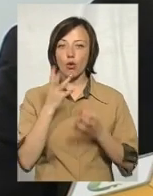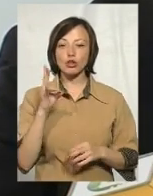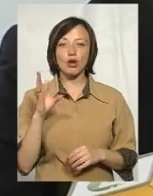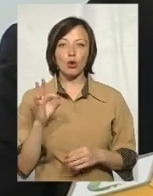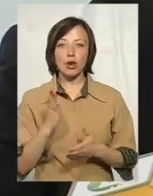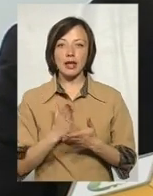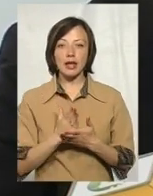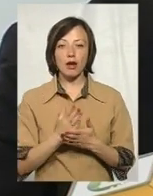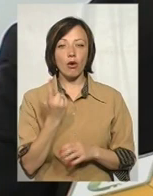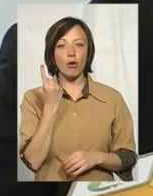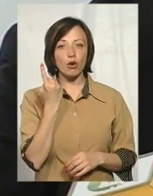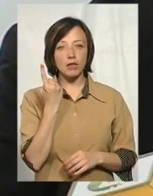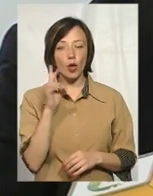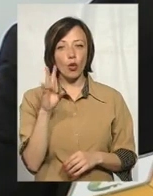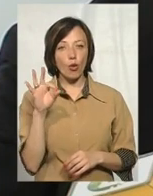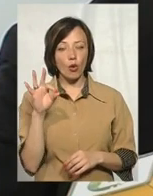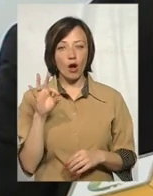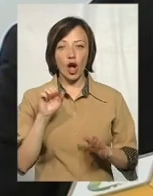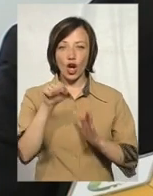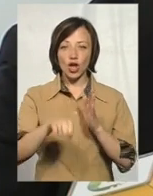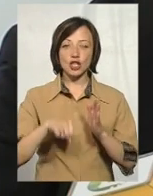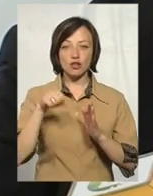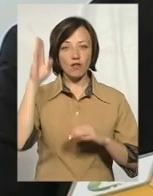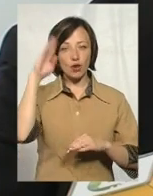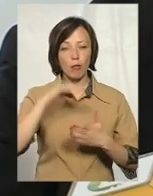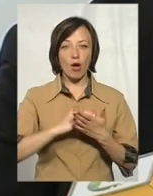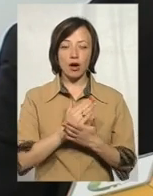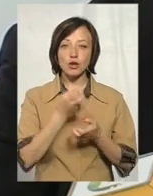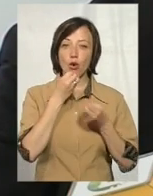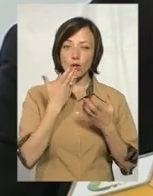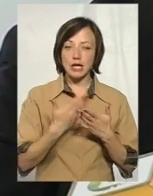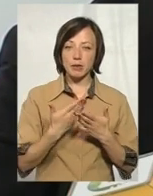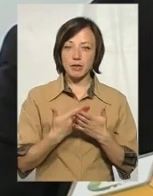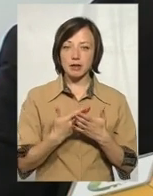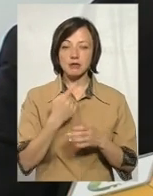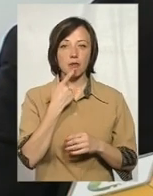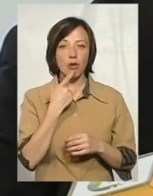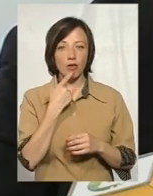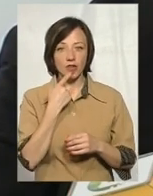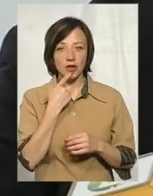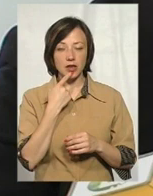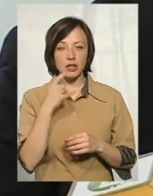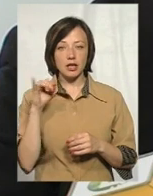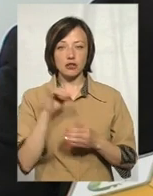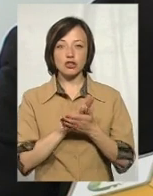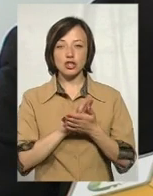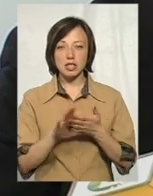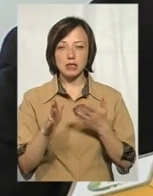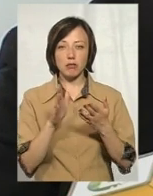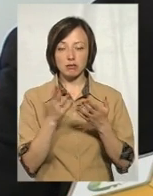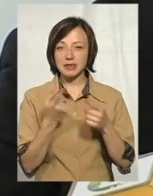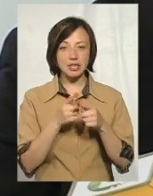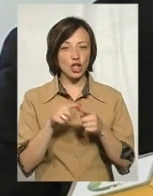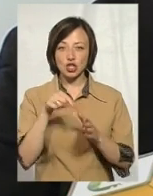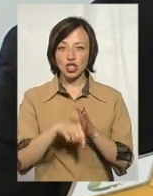є одно но. Керничні воді, якщо вона по якості хороша, смакові, і чиста, і прозора, то